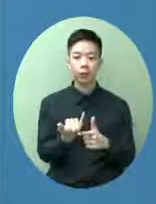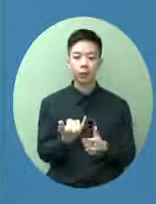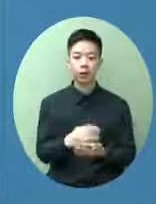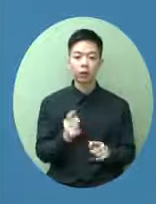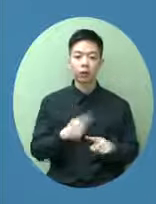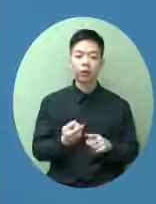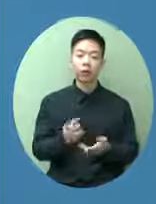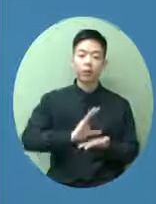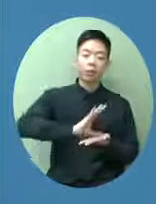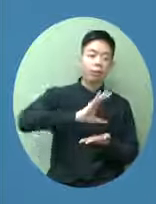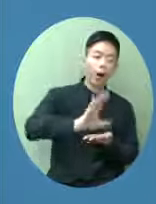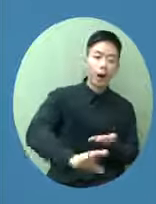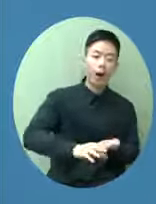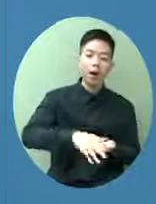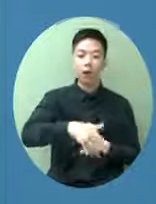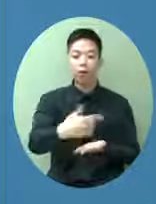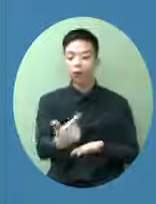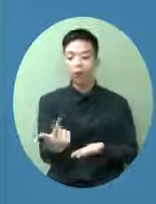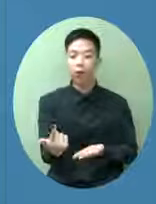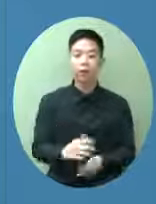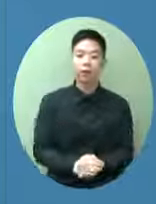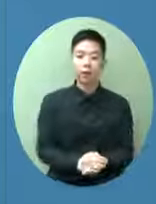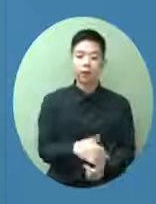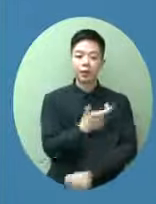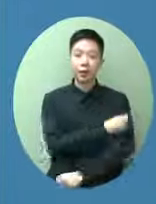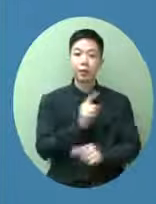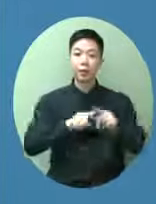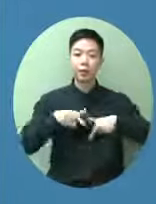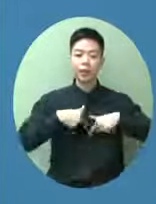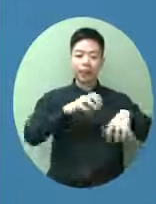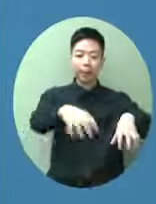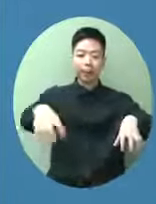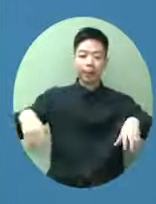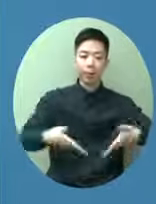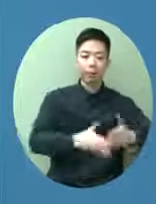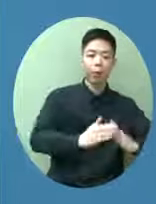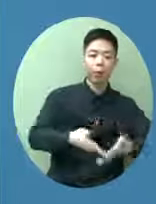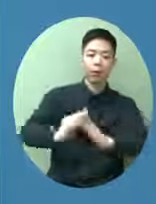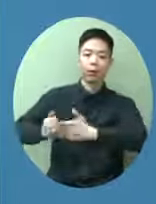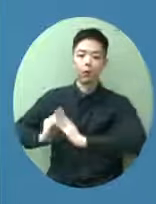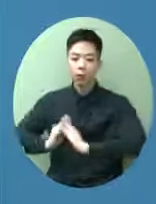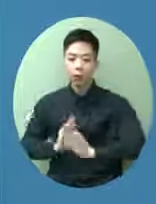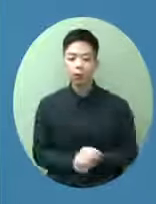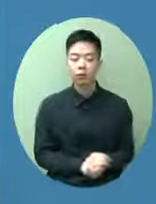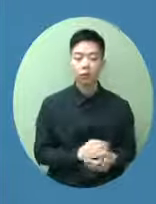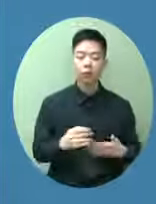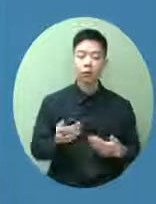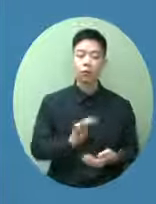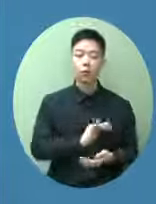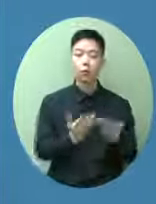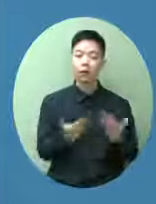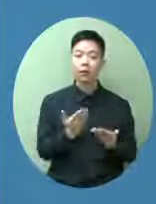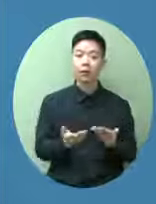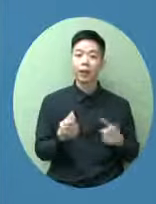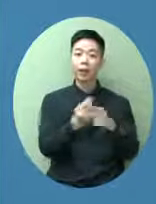量的資源開了很多社區的疫苗接種中心也都有很多外展上門去到